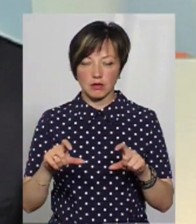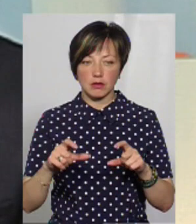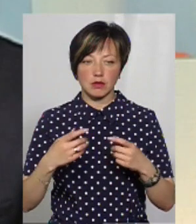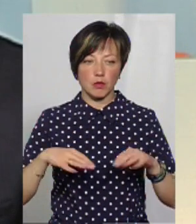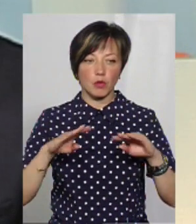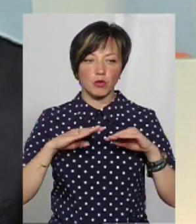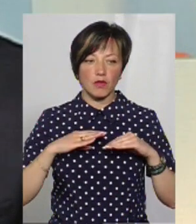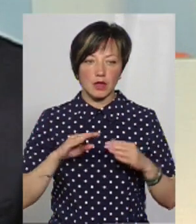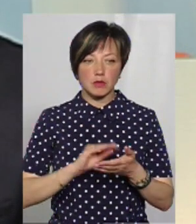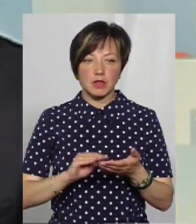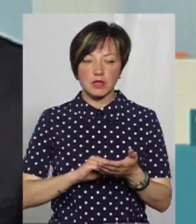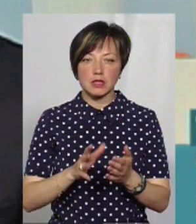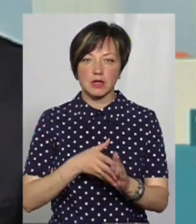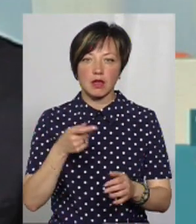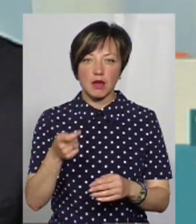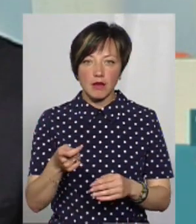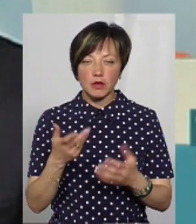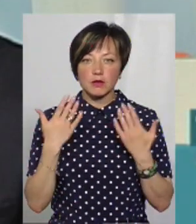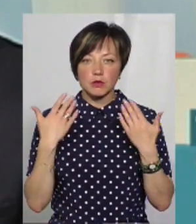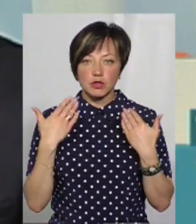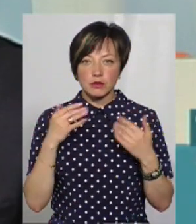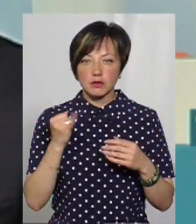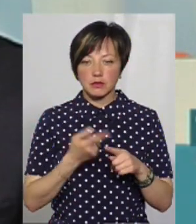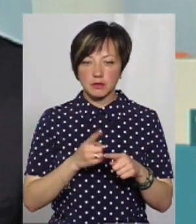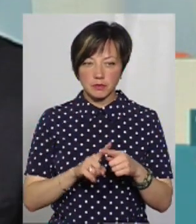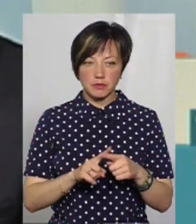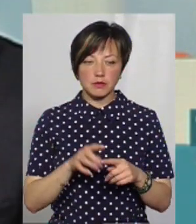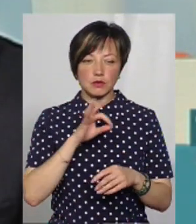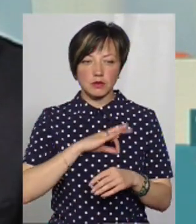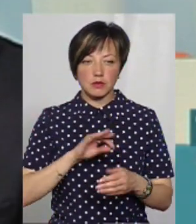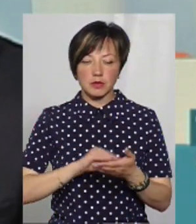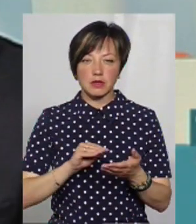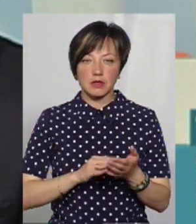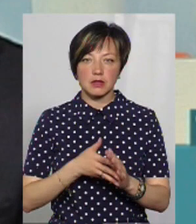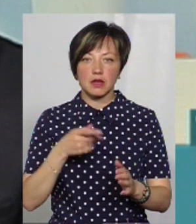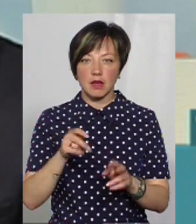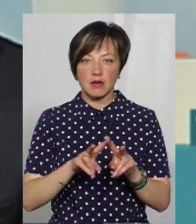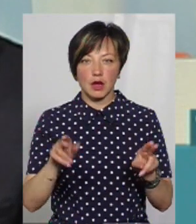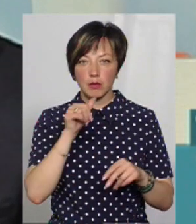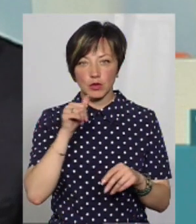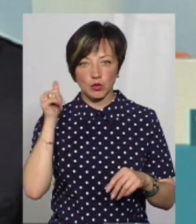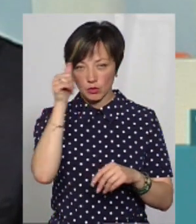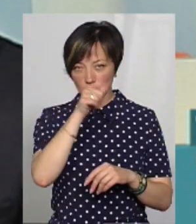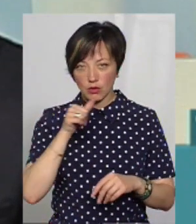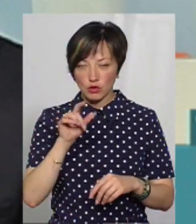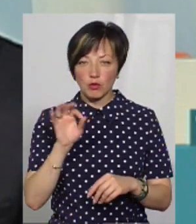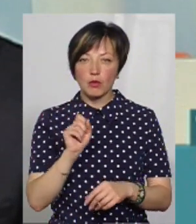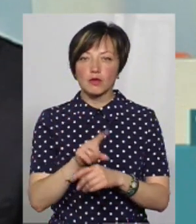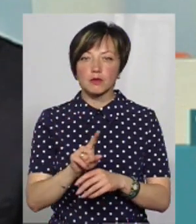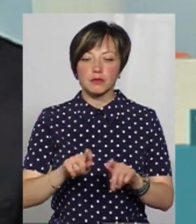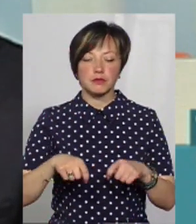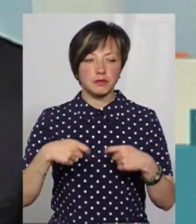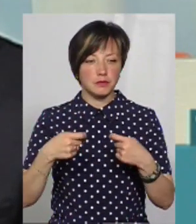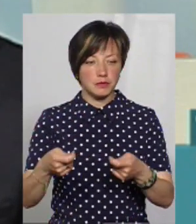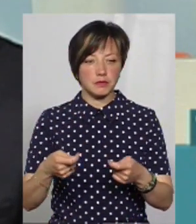запропонували написати заяву на відпочинок, і ми цим скористались і написали заяву, як і в минулому році. А те, що повноваження